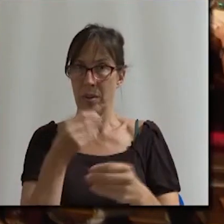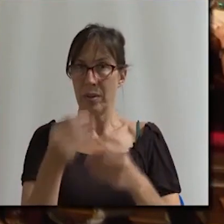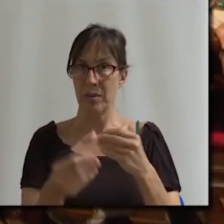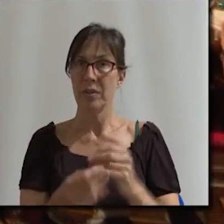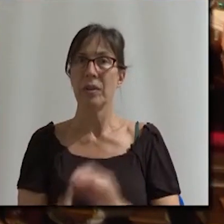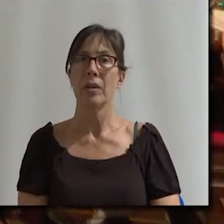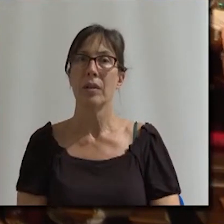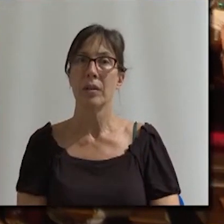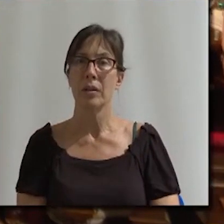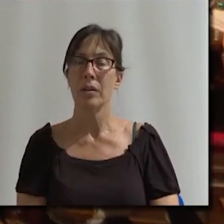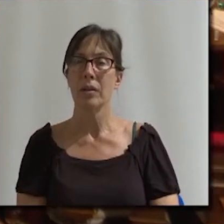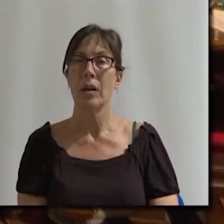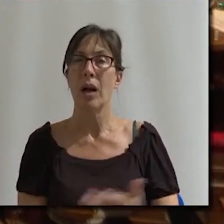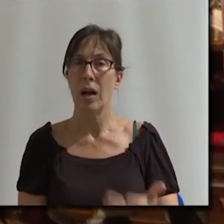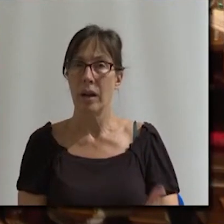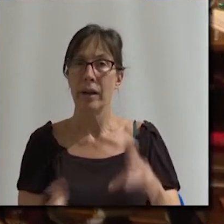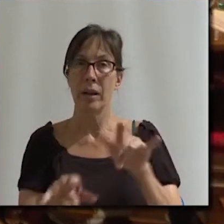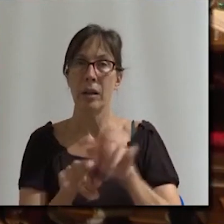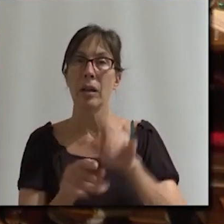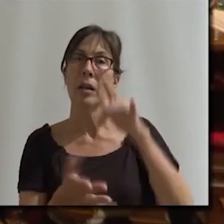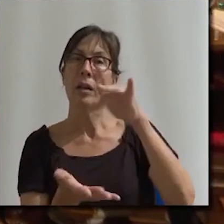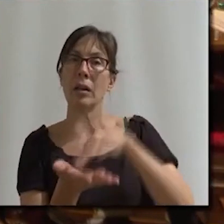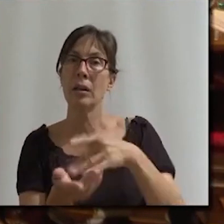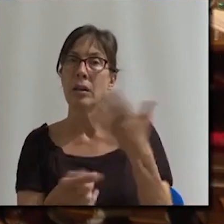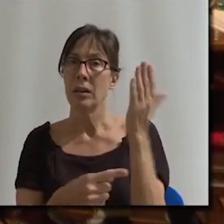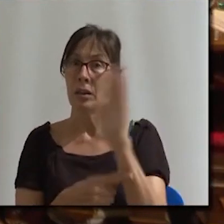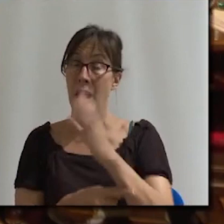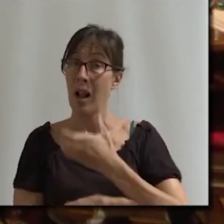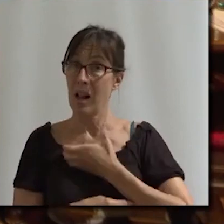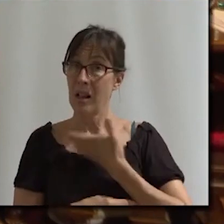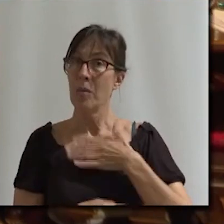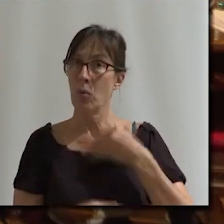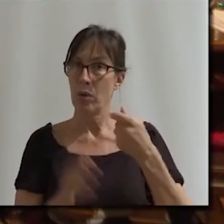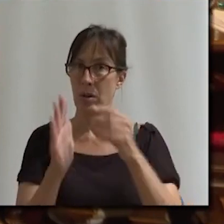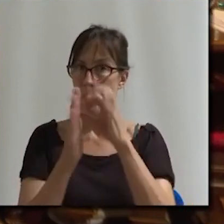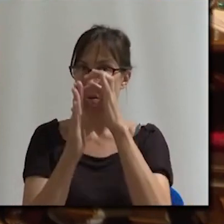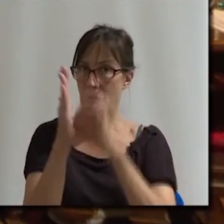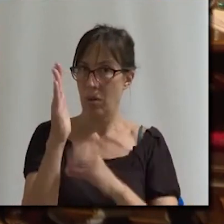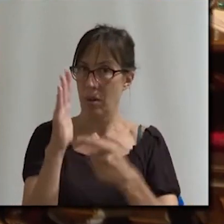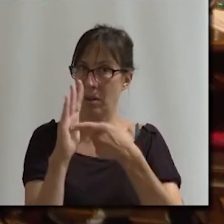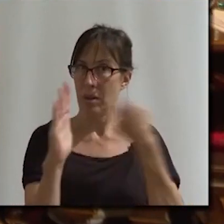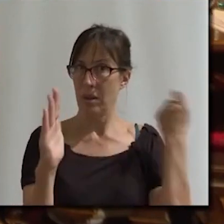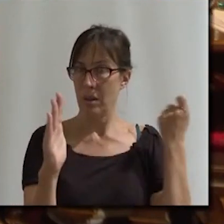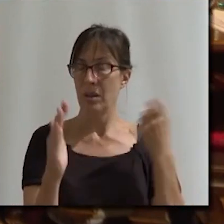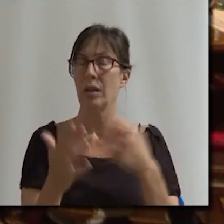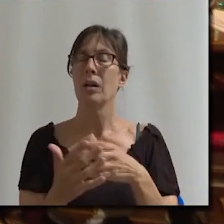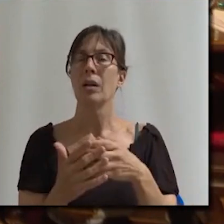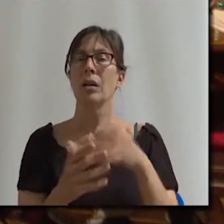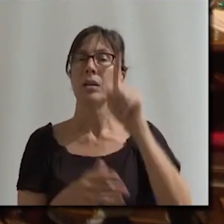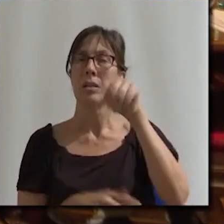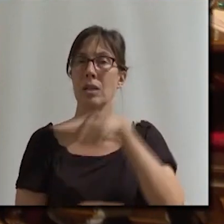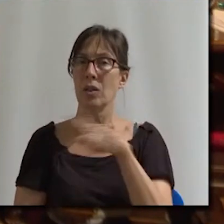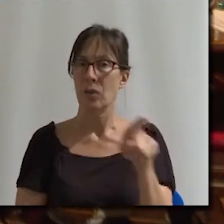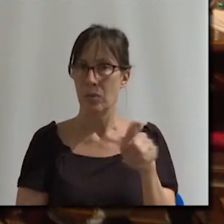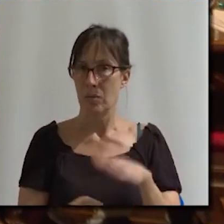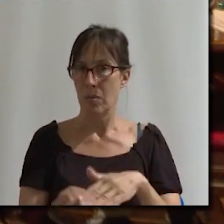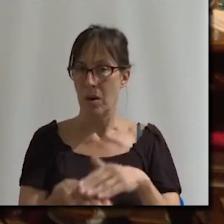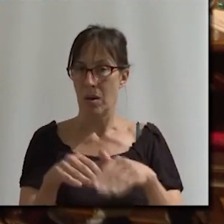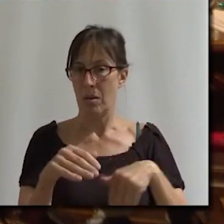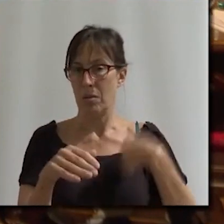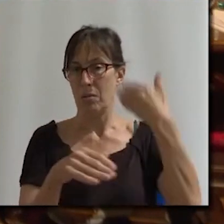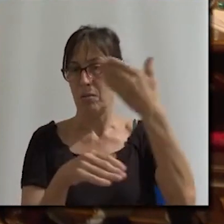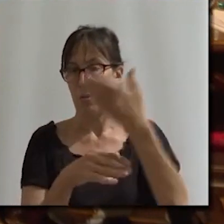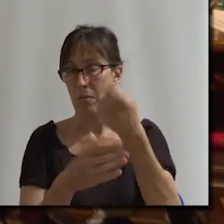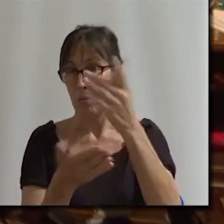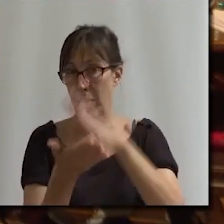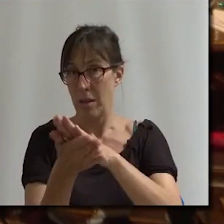autoritaris. La votació va repetir-se amb el mateix resultat i amb els regidors de l'oposició abandonant la sala de plens, deixant l'equip